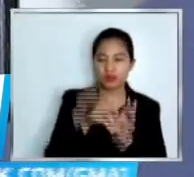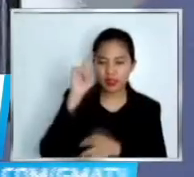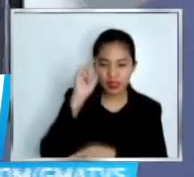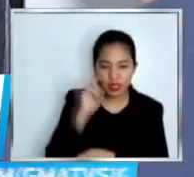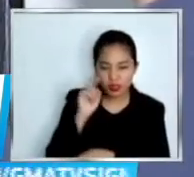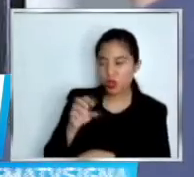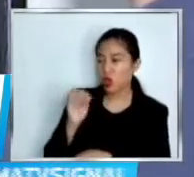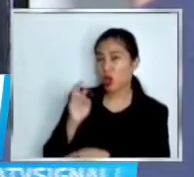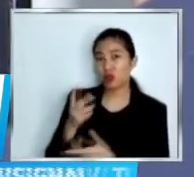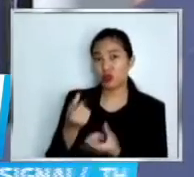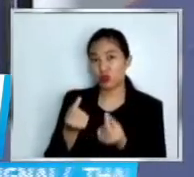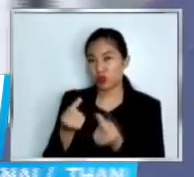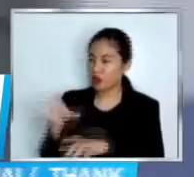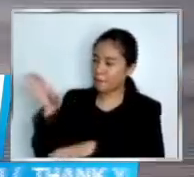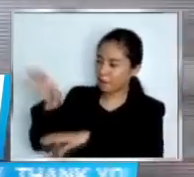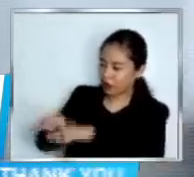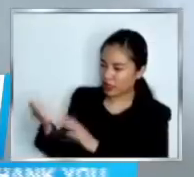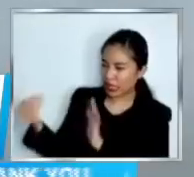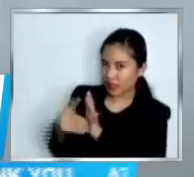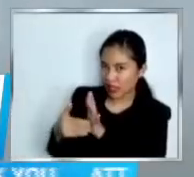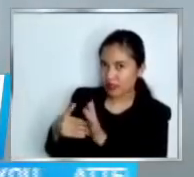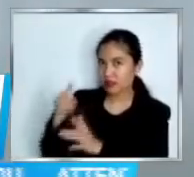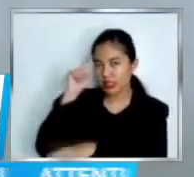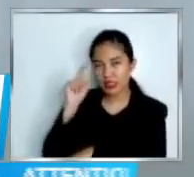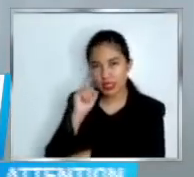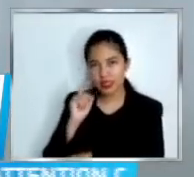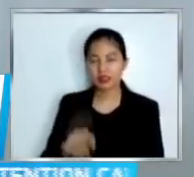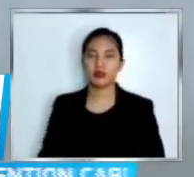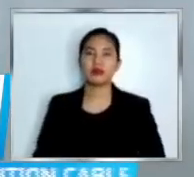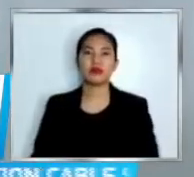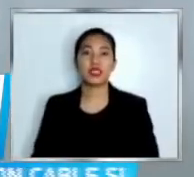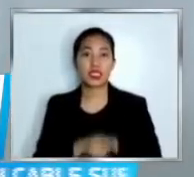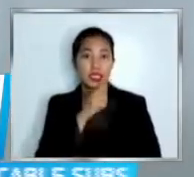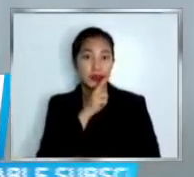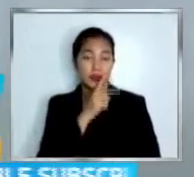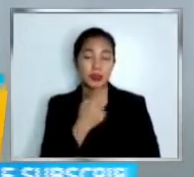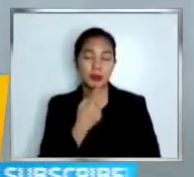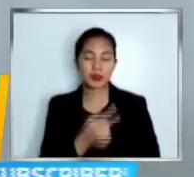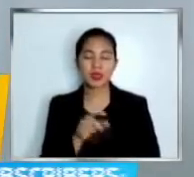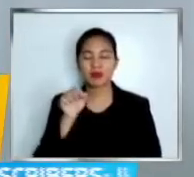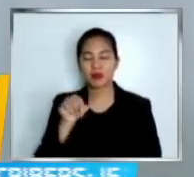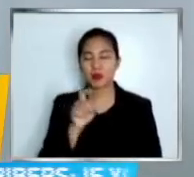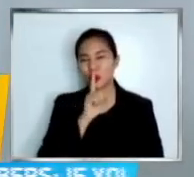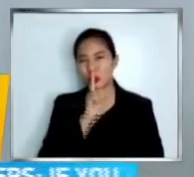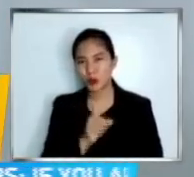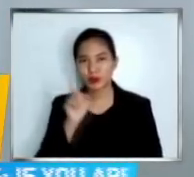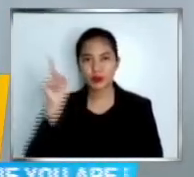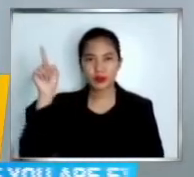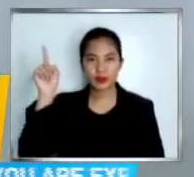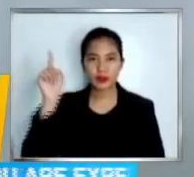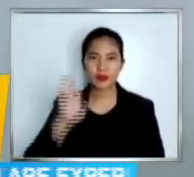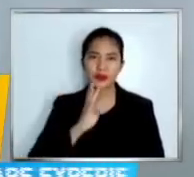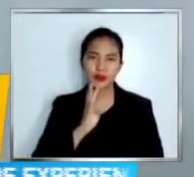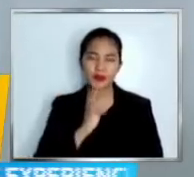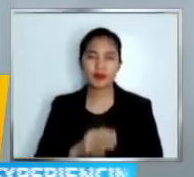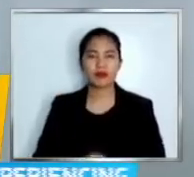D-19 nang ginang suspect ang akosasyon. Dala lang po ng gipit po masyado sa